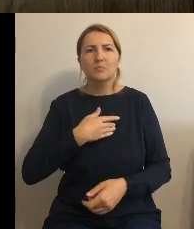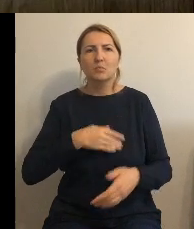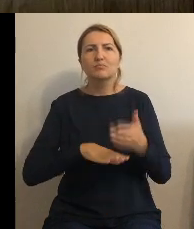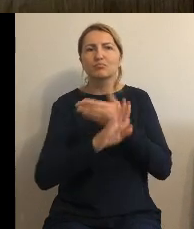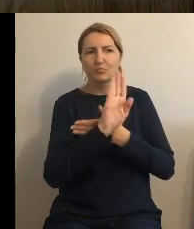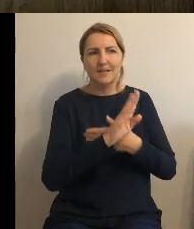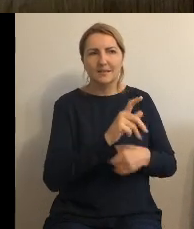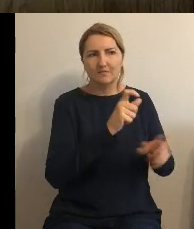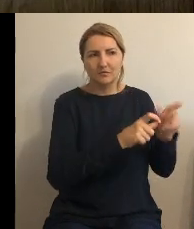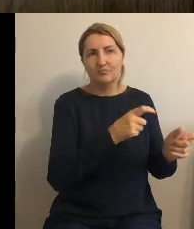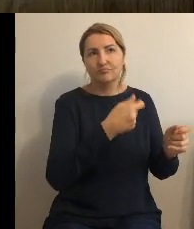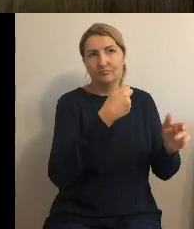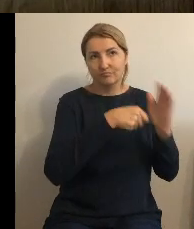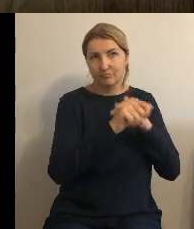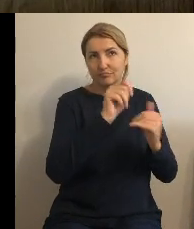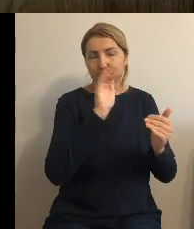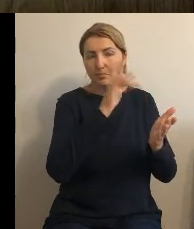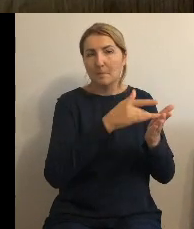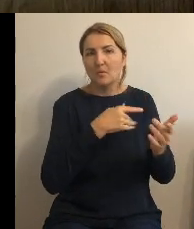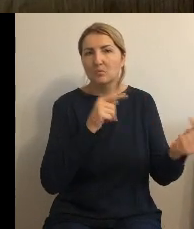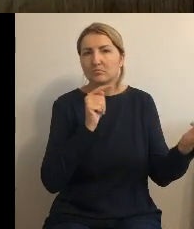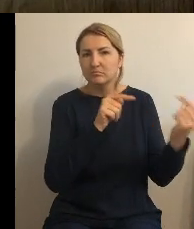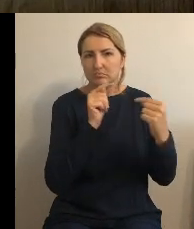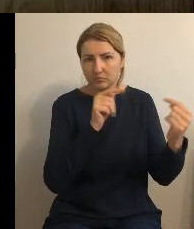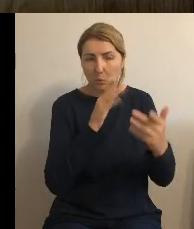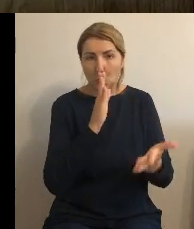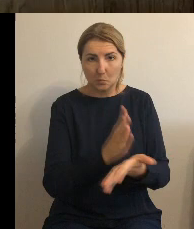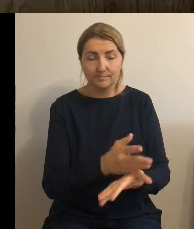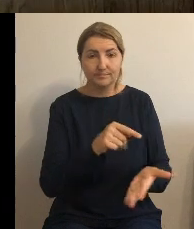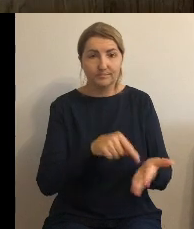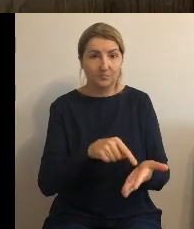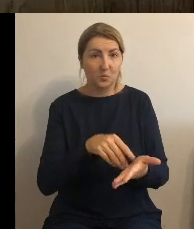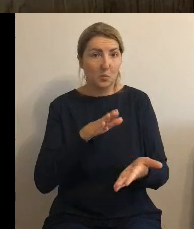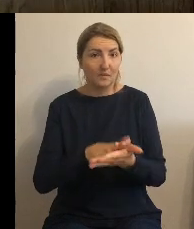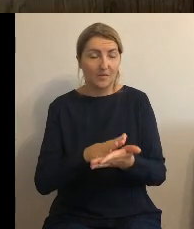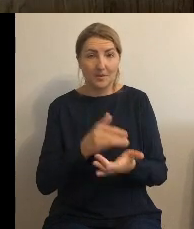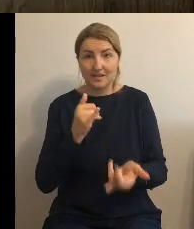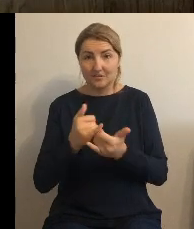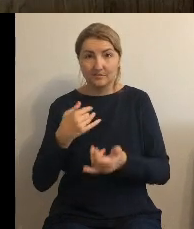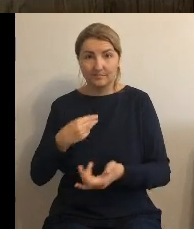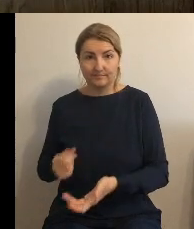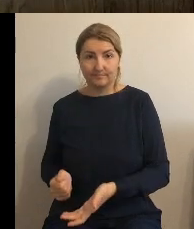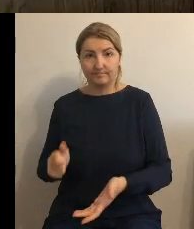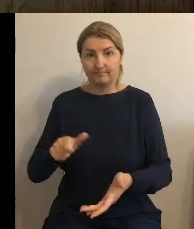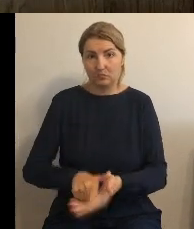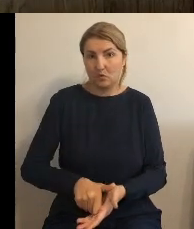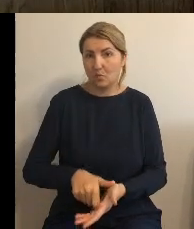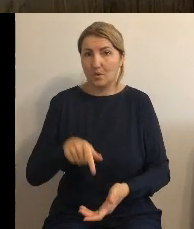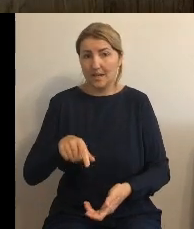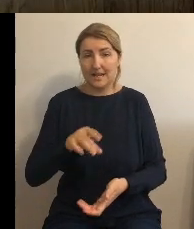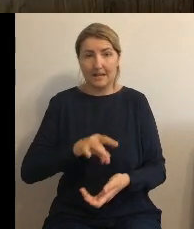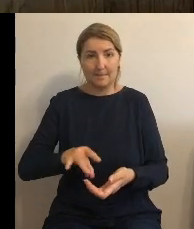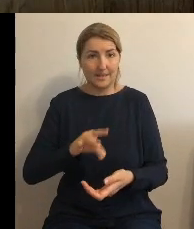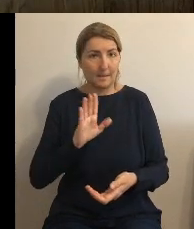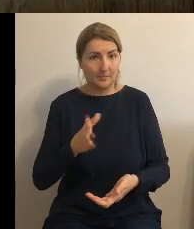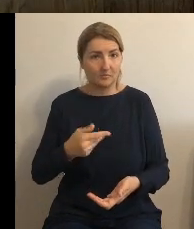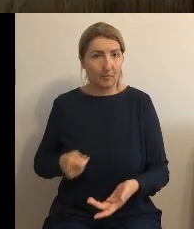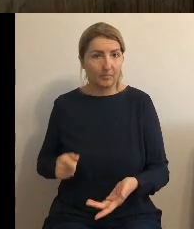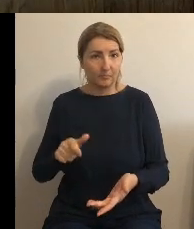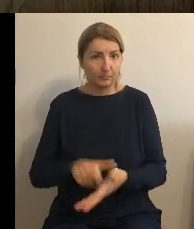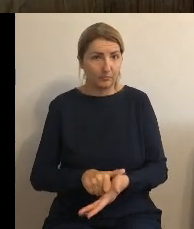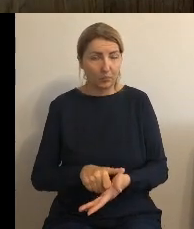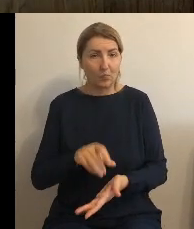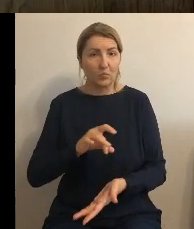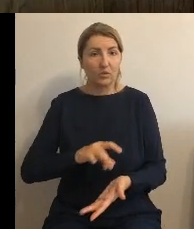jeżeli dopłacimy czyli tą uchwałę którą za chwilę będziemy intencyjną o dopłacie tak urzędu gminy do